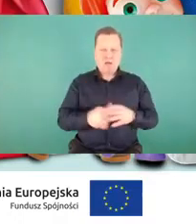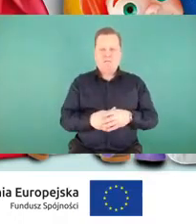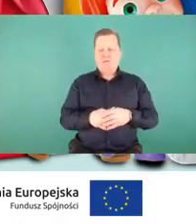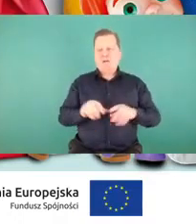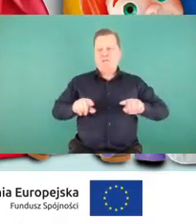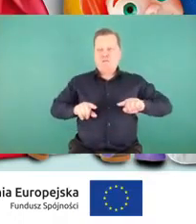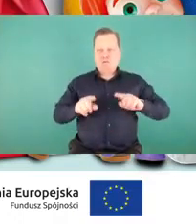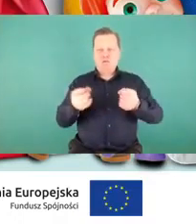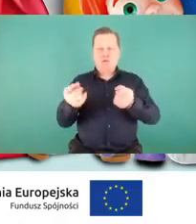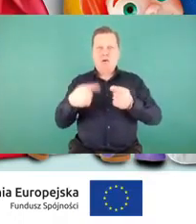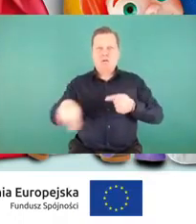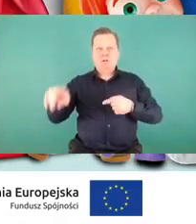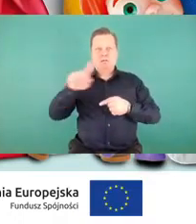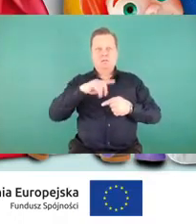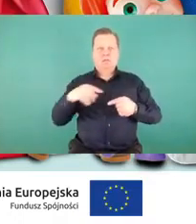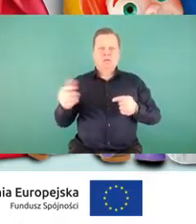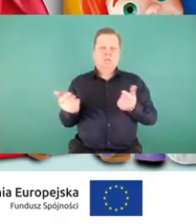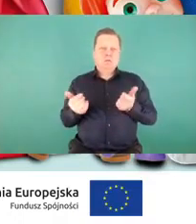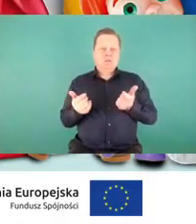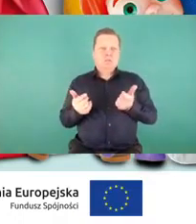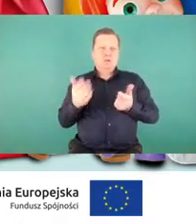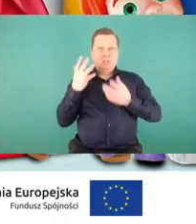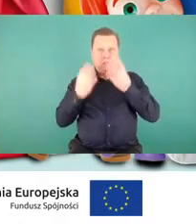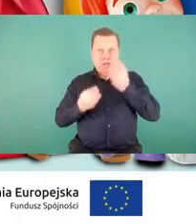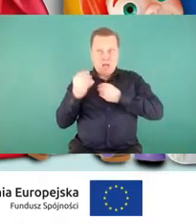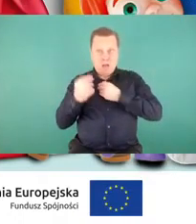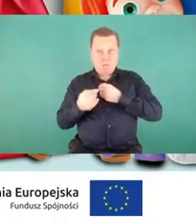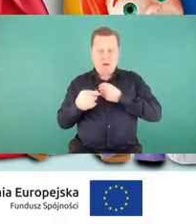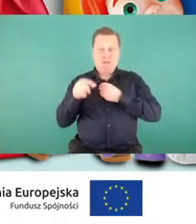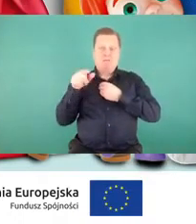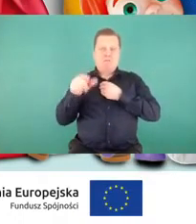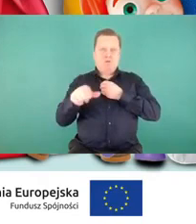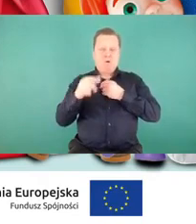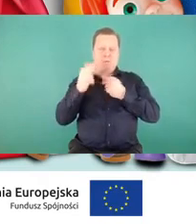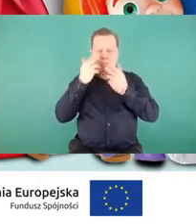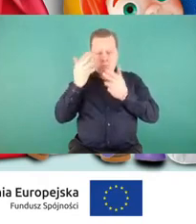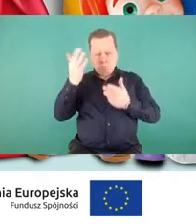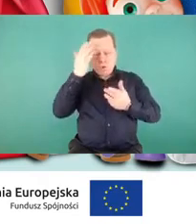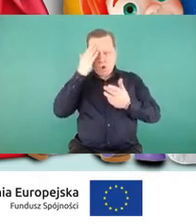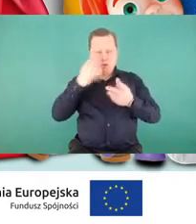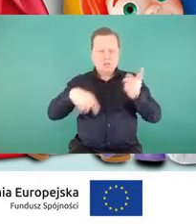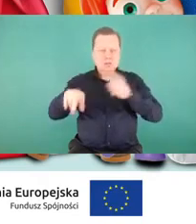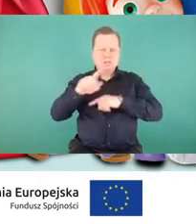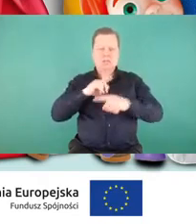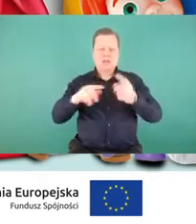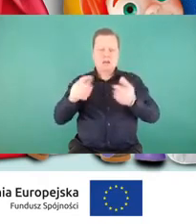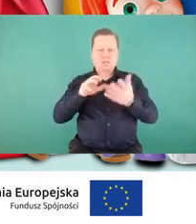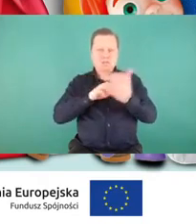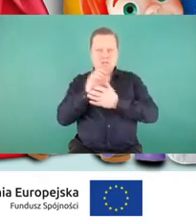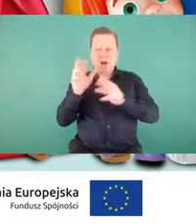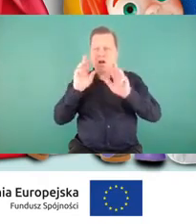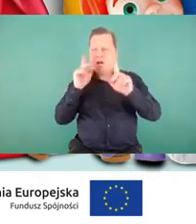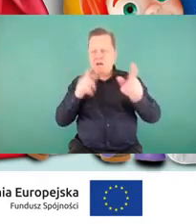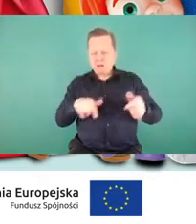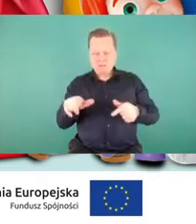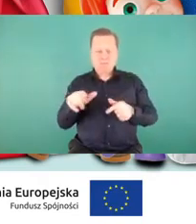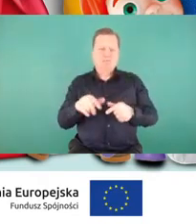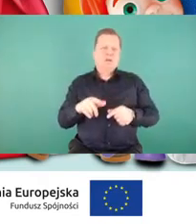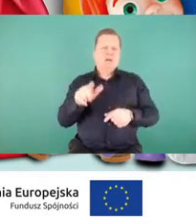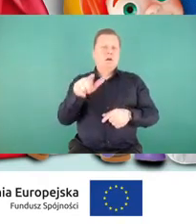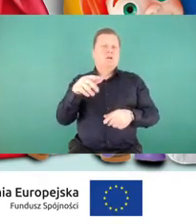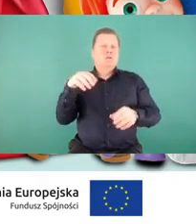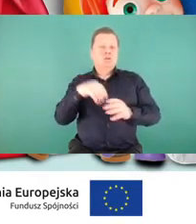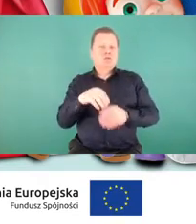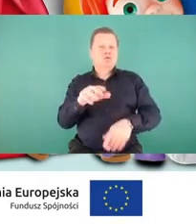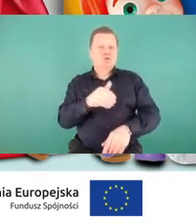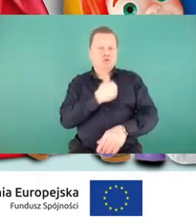zabaw właśnie czy w placówkach publicznych czy niepublicznych. Tego, aby przestrzegały